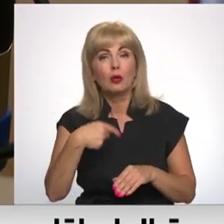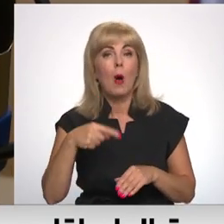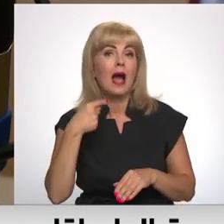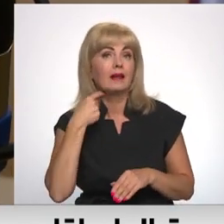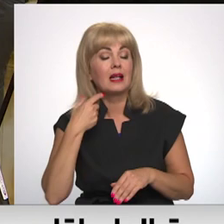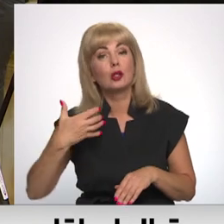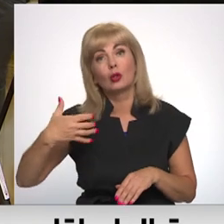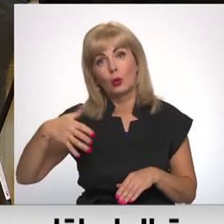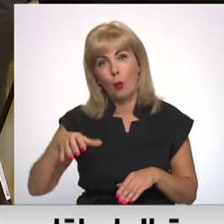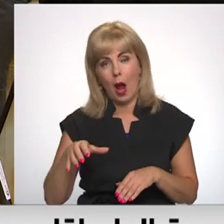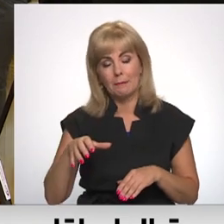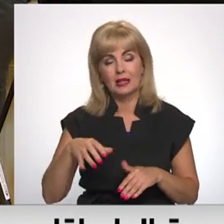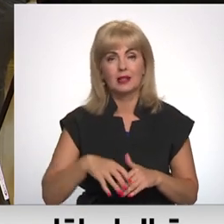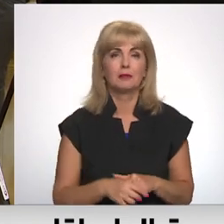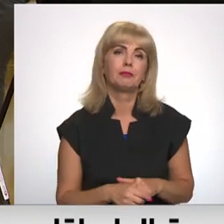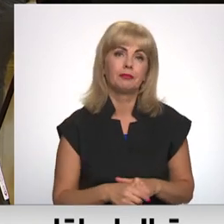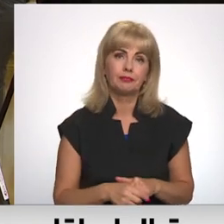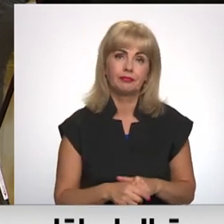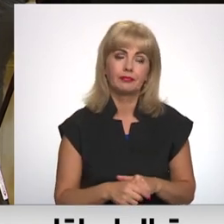Vita Krenbērga, Māris Jurgensons, Latvijas televīzija.